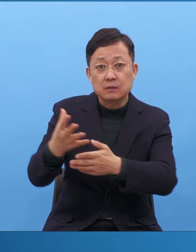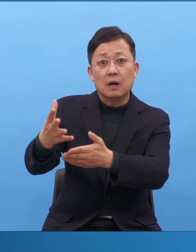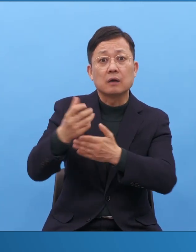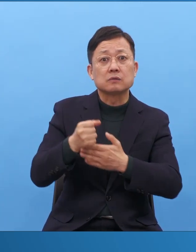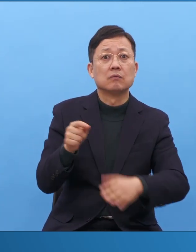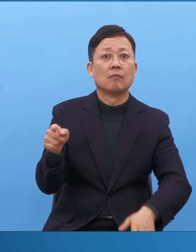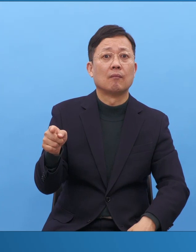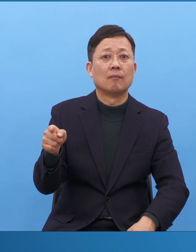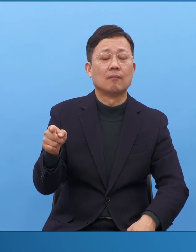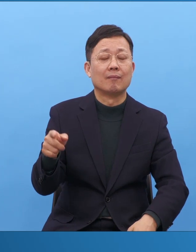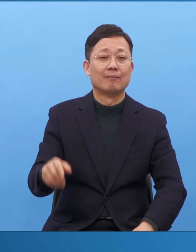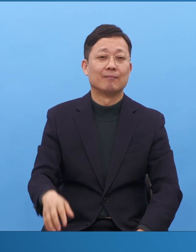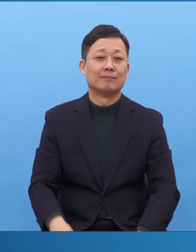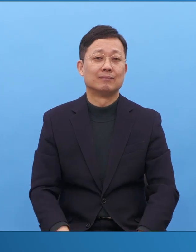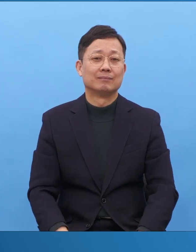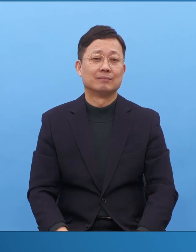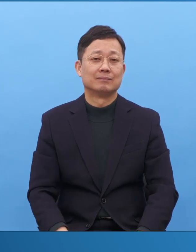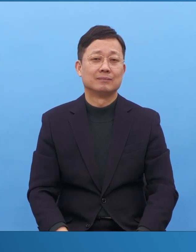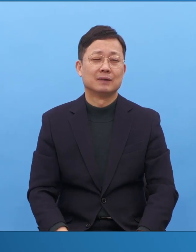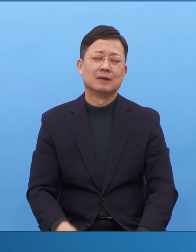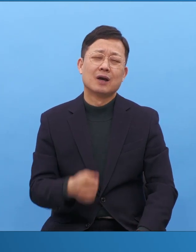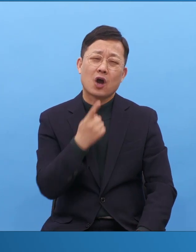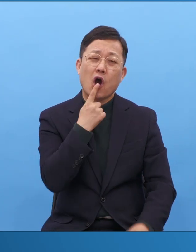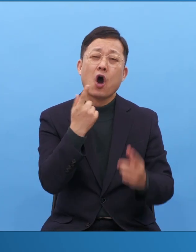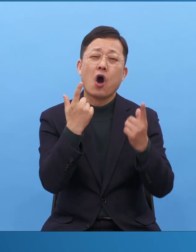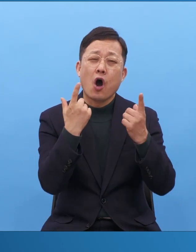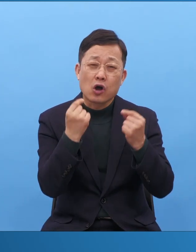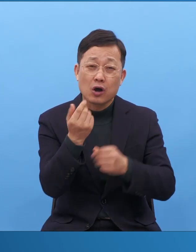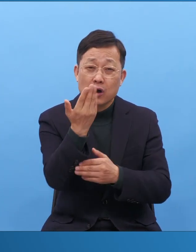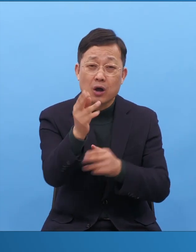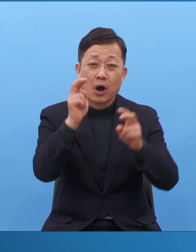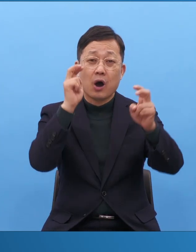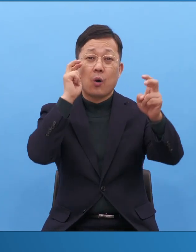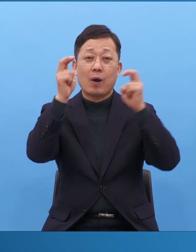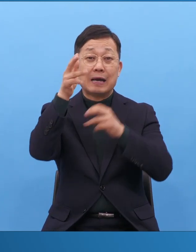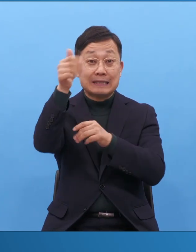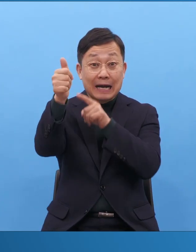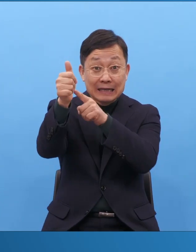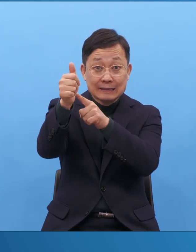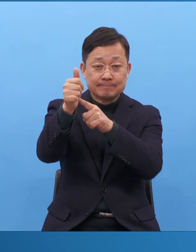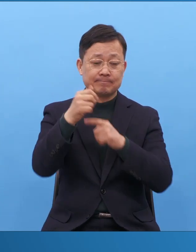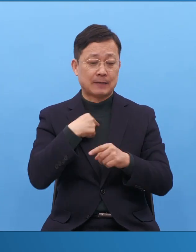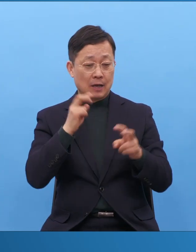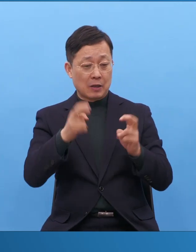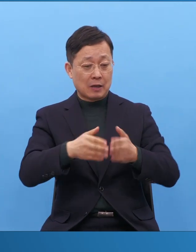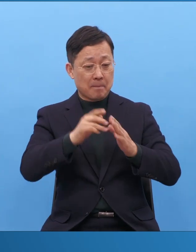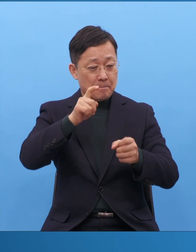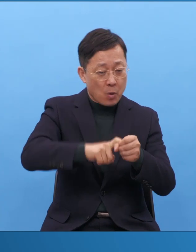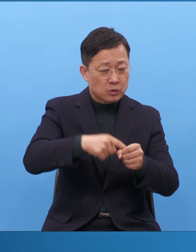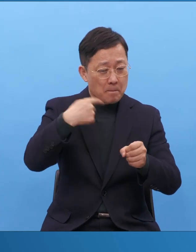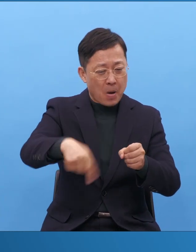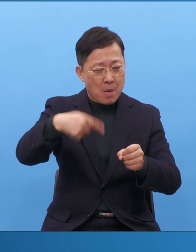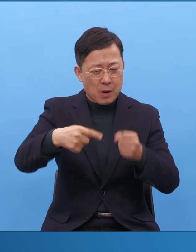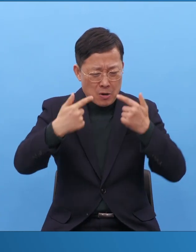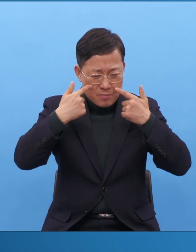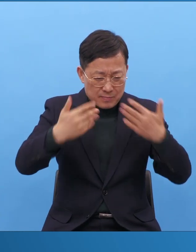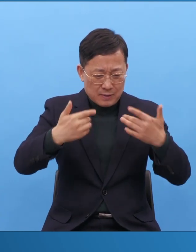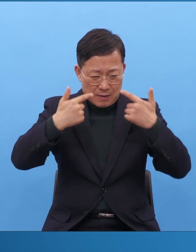그 회사의 메신저라 이 말이요. 그게 이 멀쩡한 여자 청년을요.